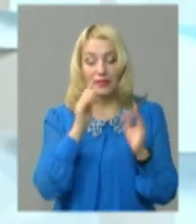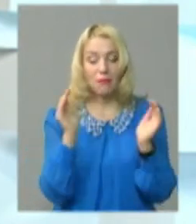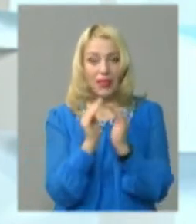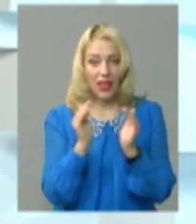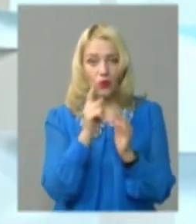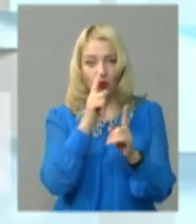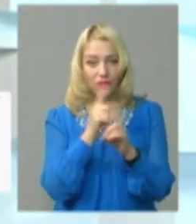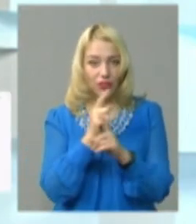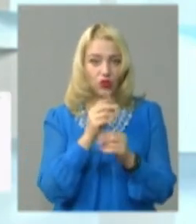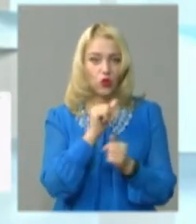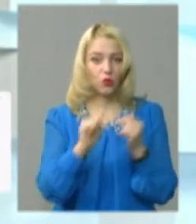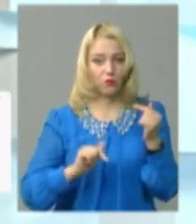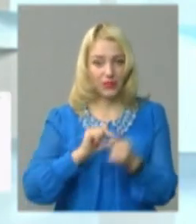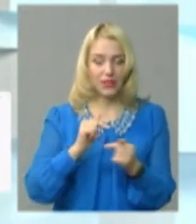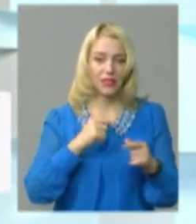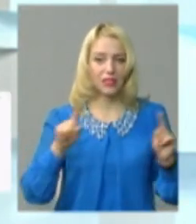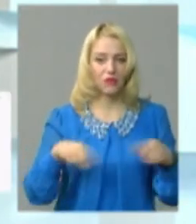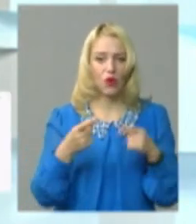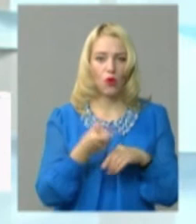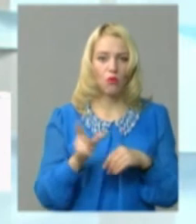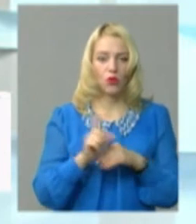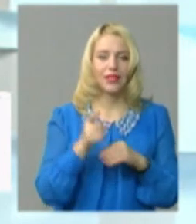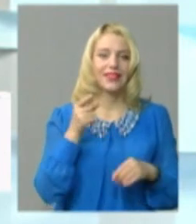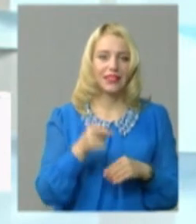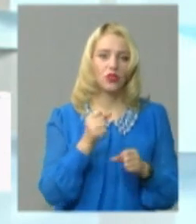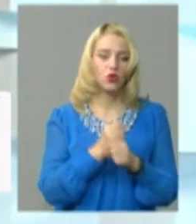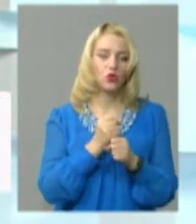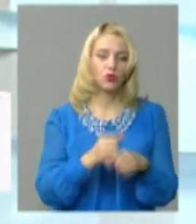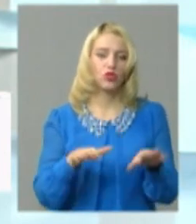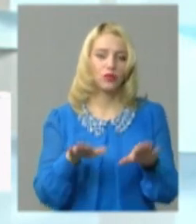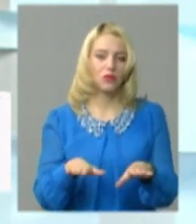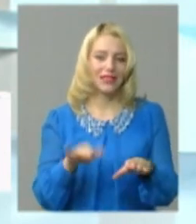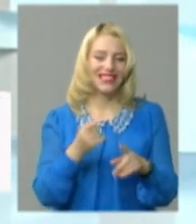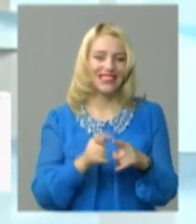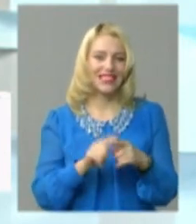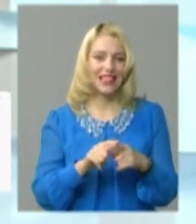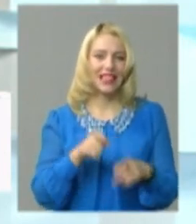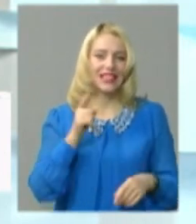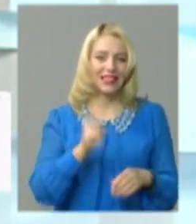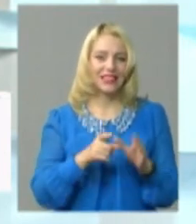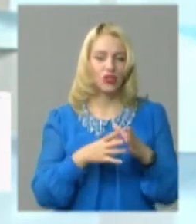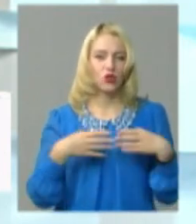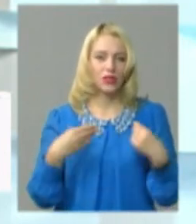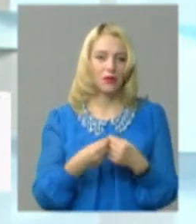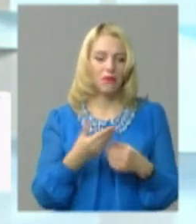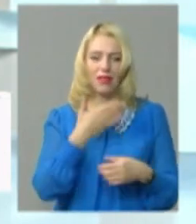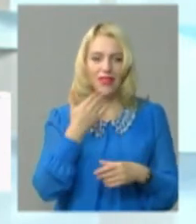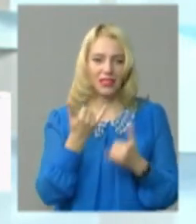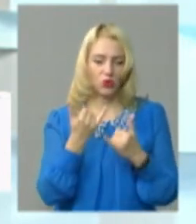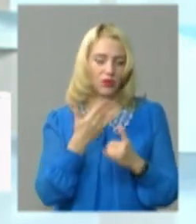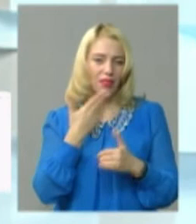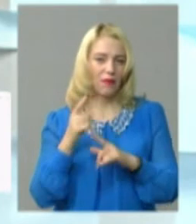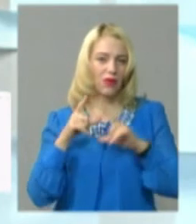бізнесу створив сьогодні понад тисячу робочих місць. І це тисячу сімей сьогодні не